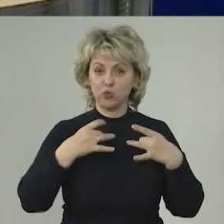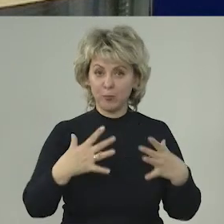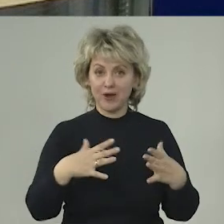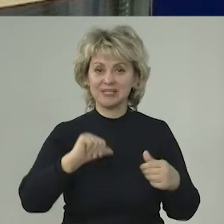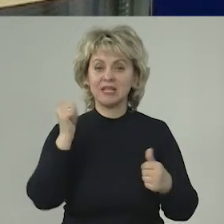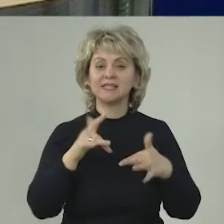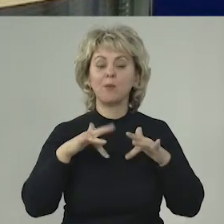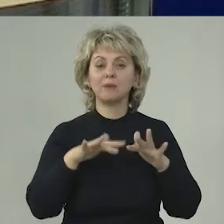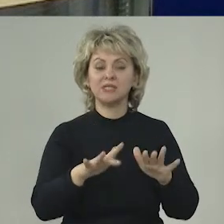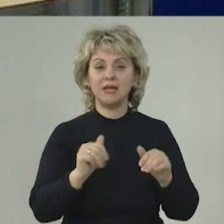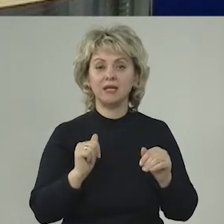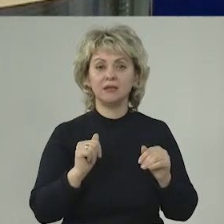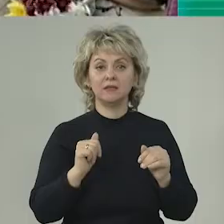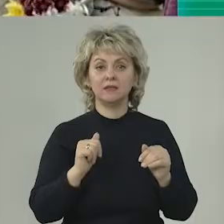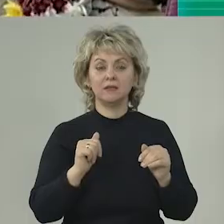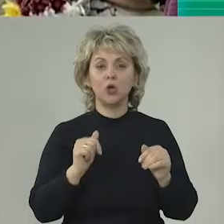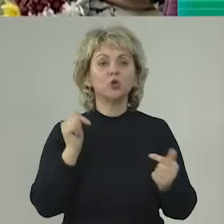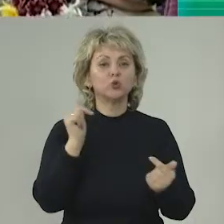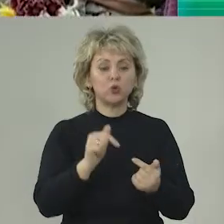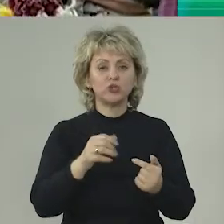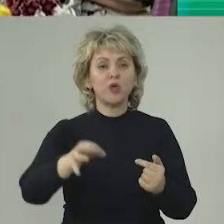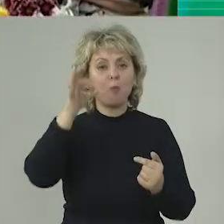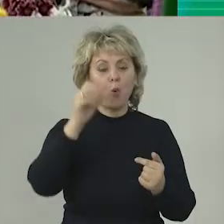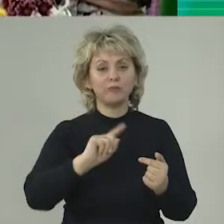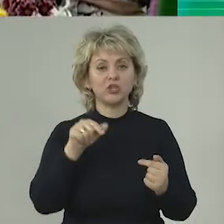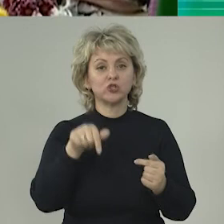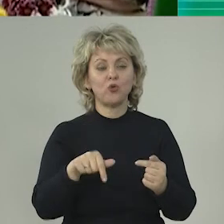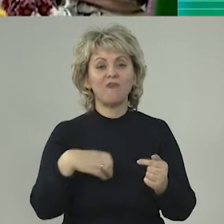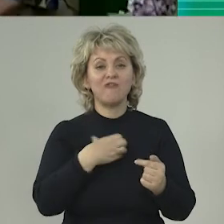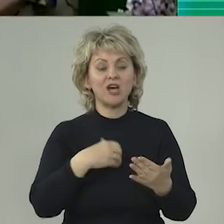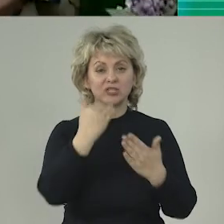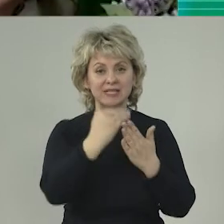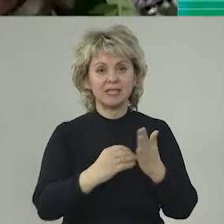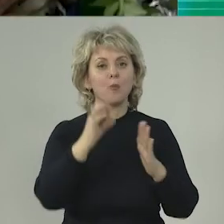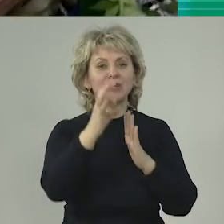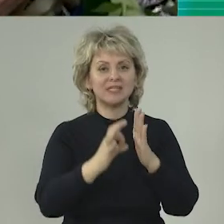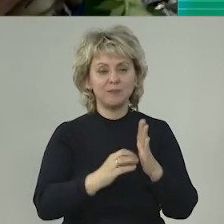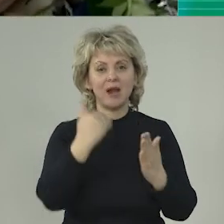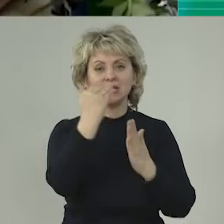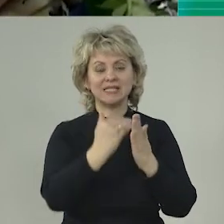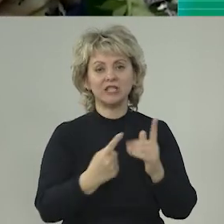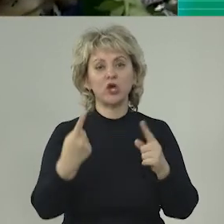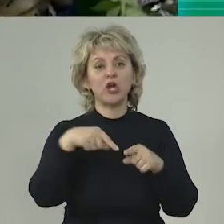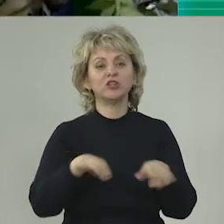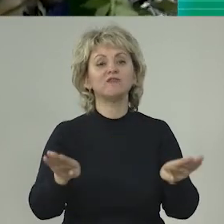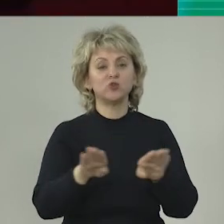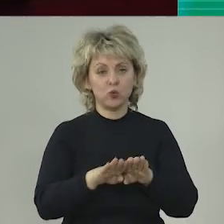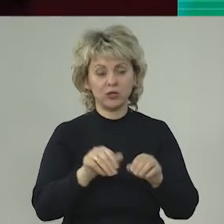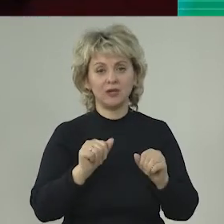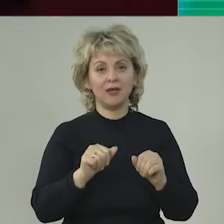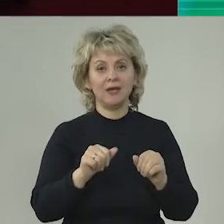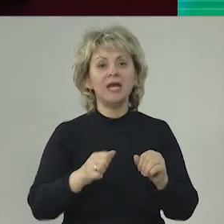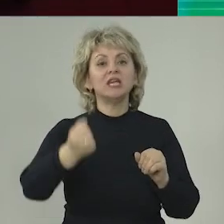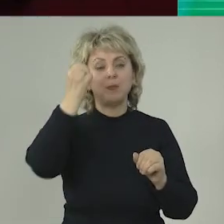праздники, на самом деле, точно помнили, что одной из важных задач, принципиальных задач, это все-таки